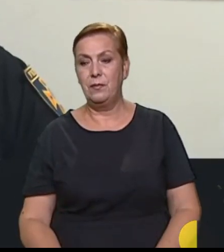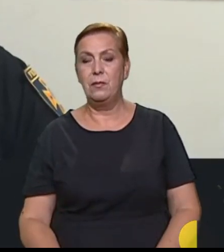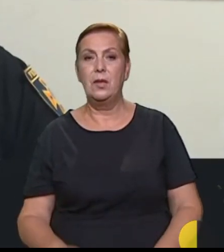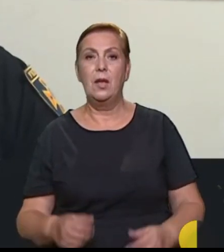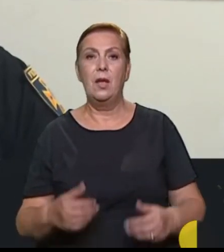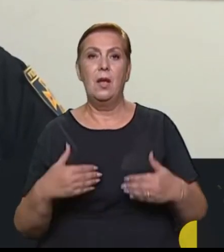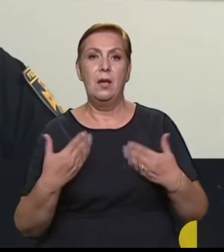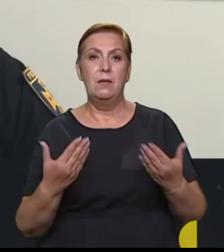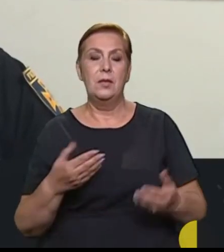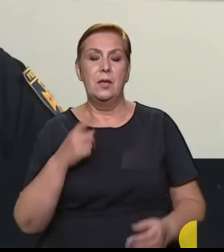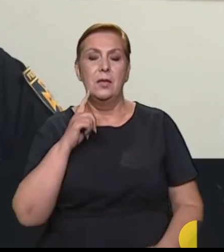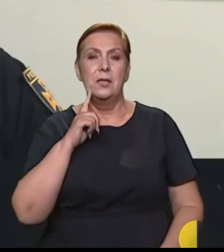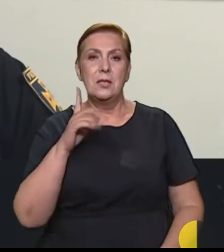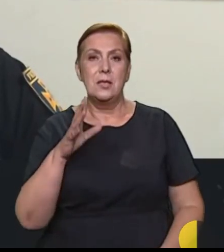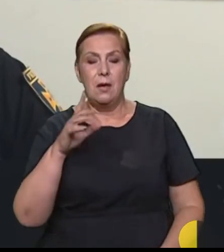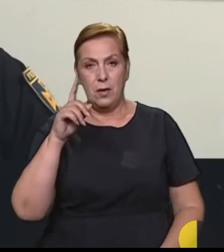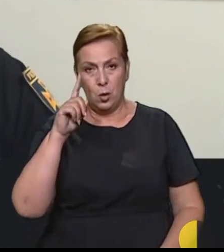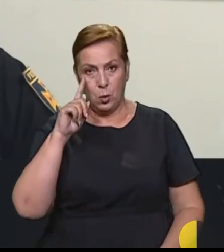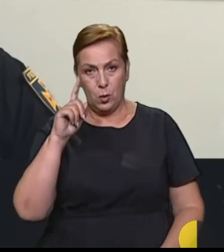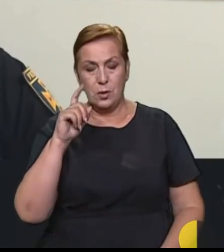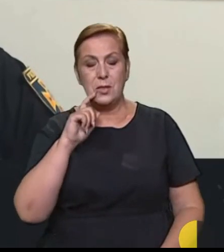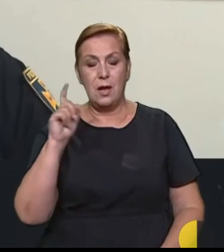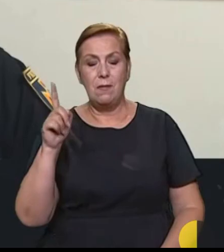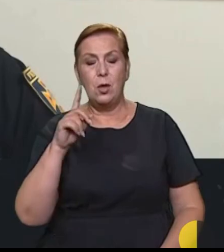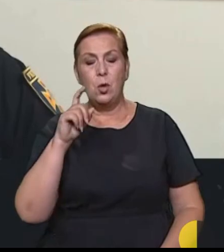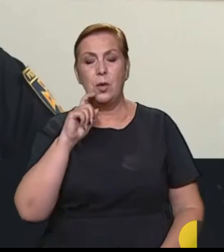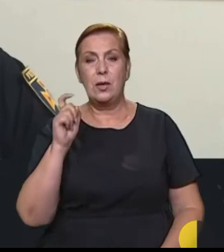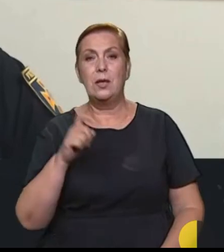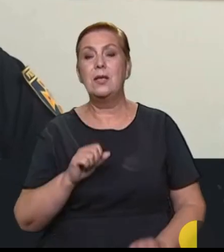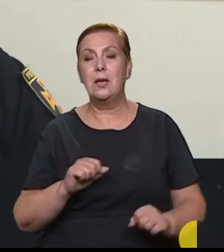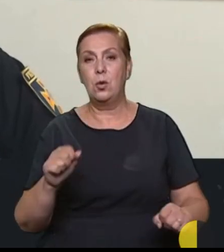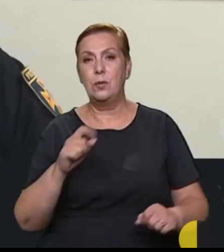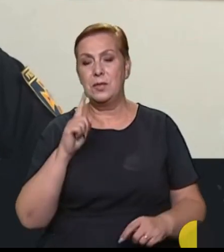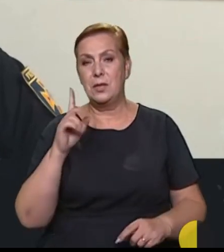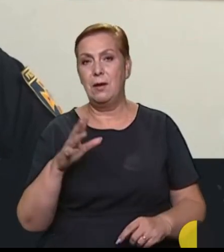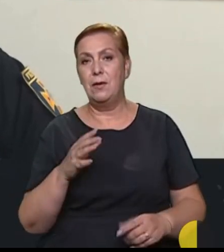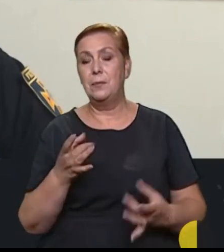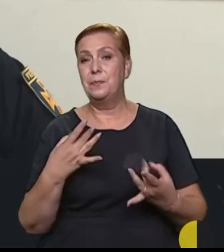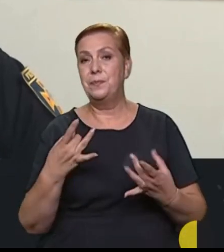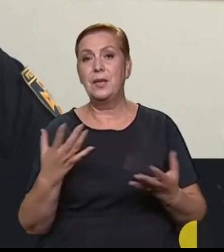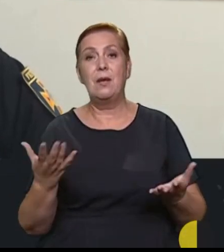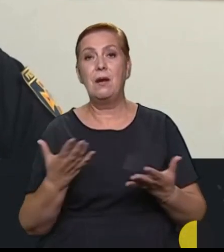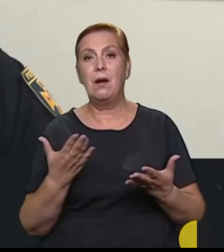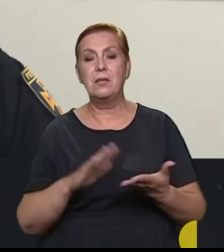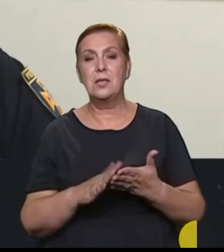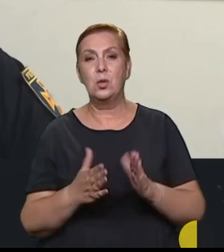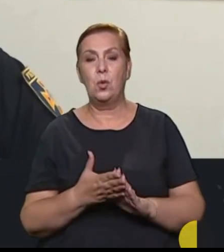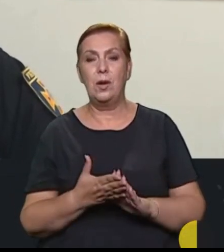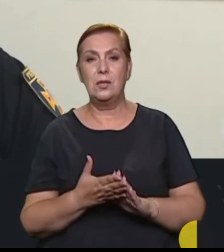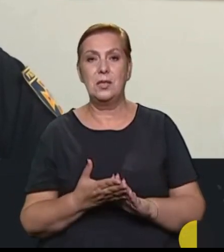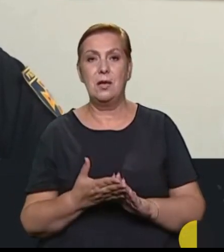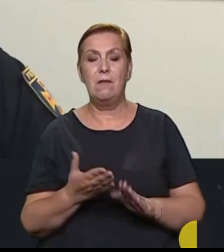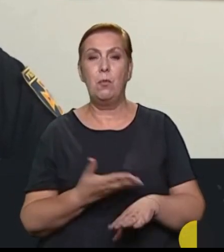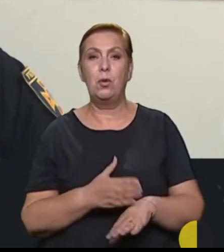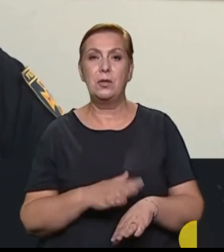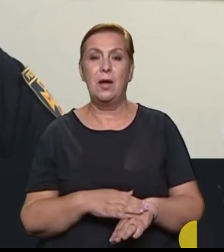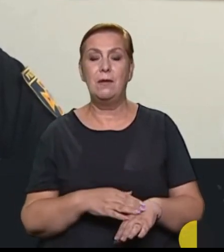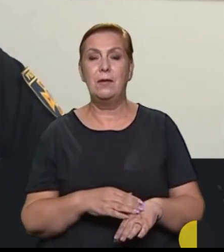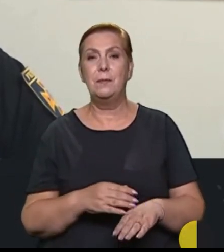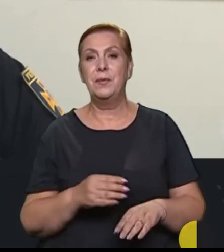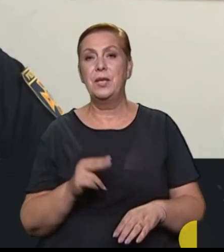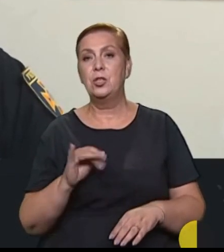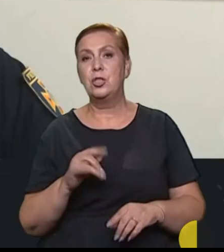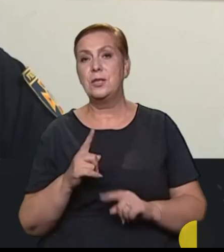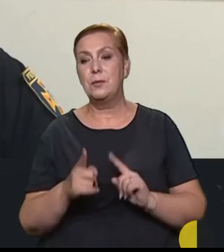Вітаю. Слава Україні. Героям. Слава. Розкажіть, будь ласка, яка ситуація зараз у Полтаві? Що із пораненими? Чи змінилася